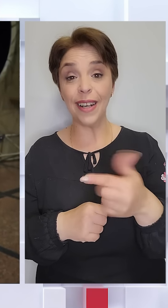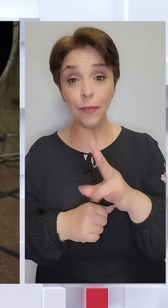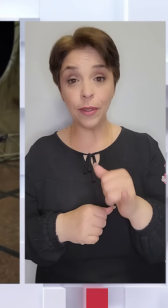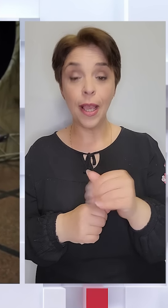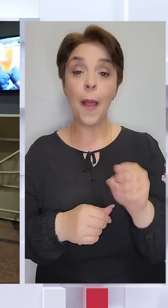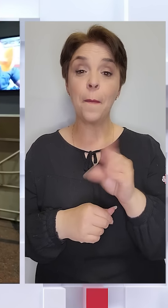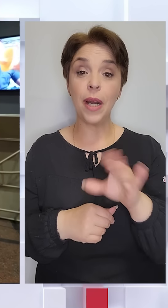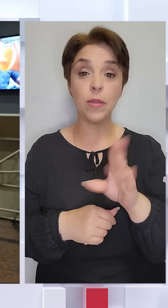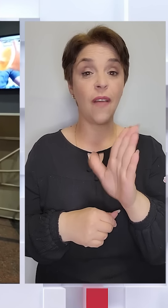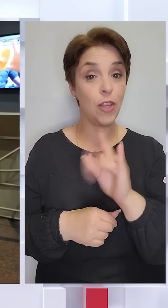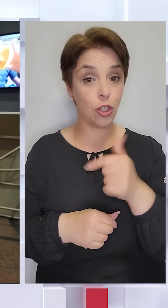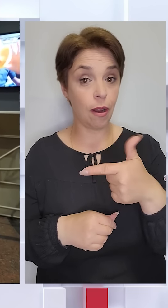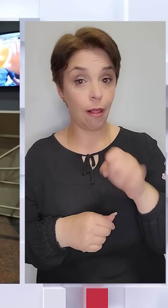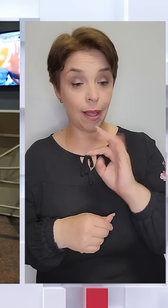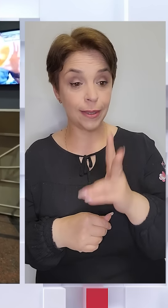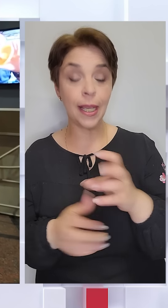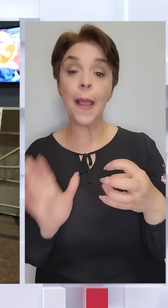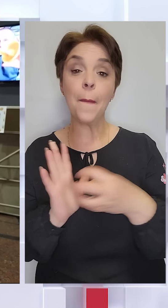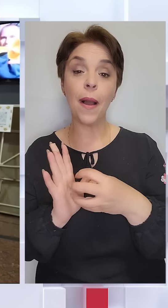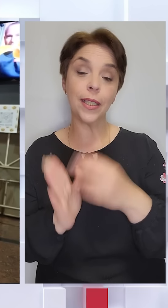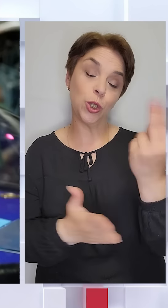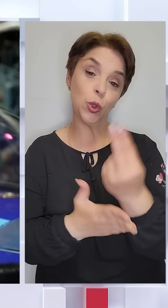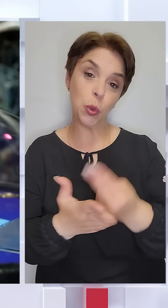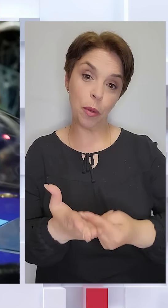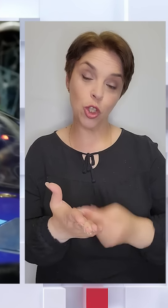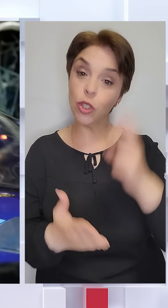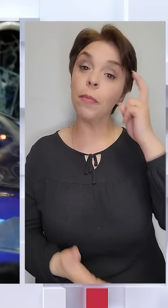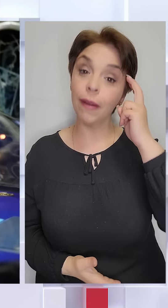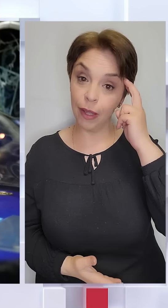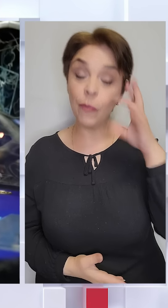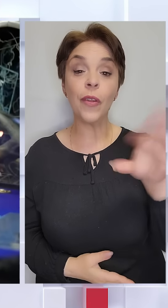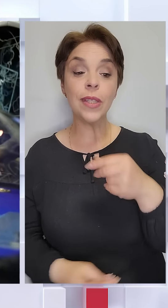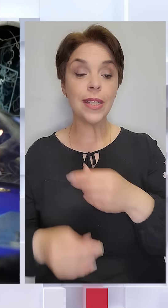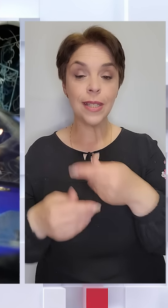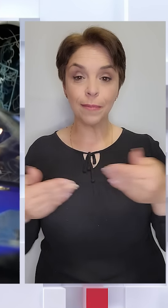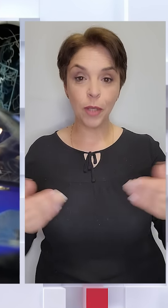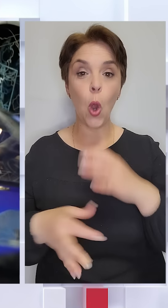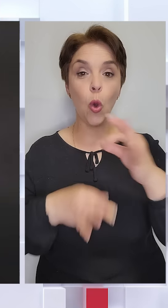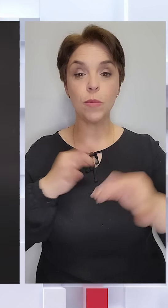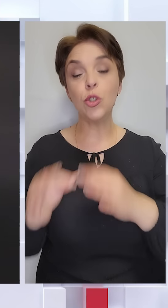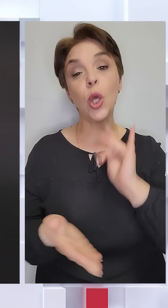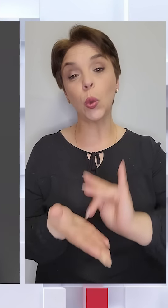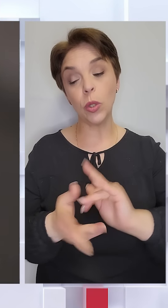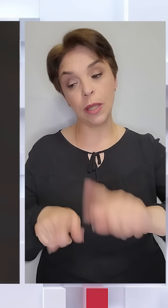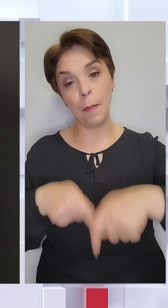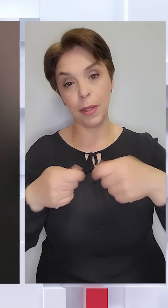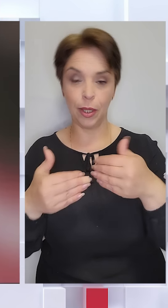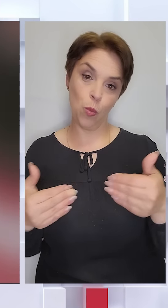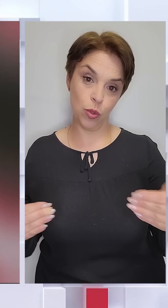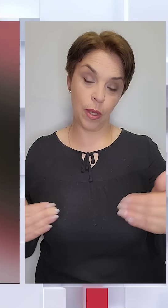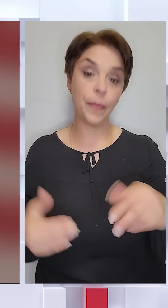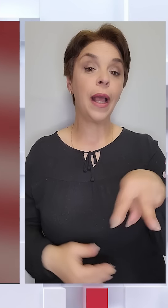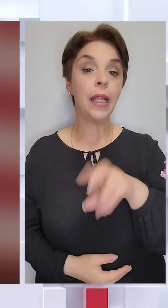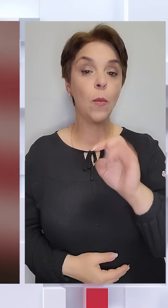перепуску на Virgin Galactic та магніти із зображенням Києва. Усі ці артефакти космічна туристка передала музею. Ліна